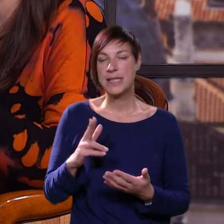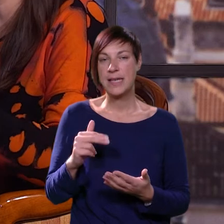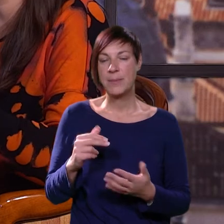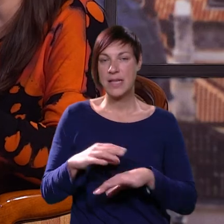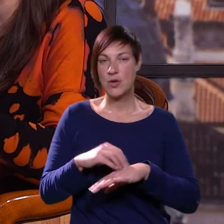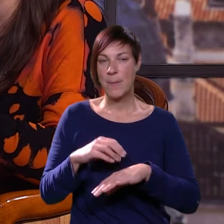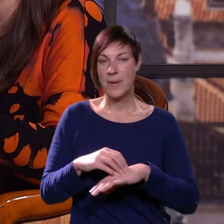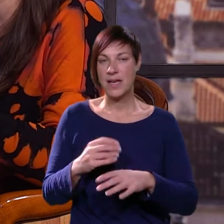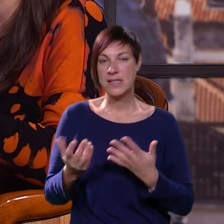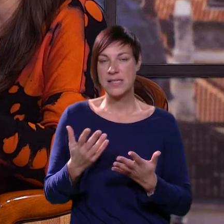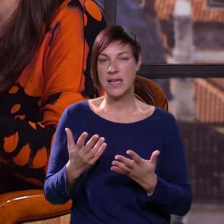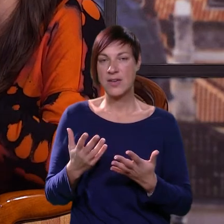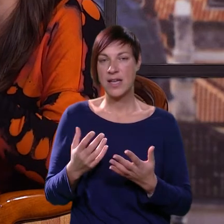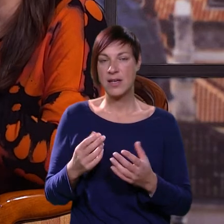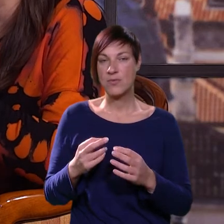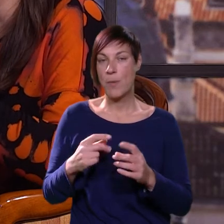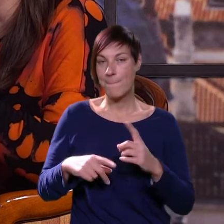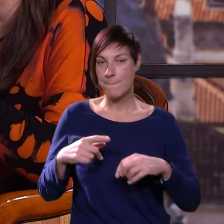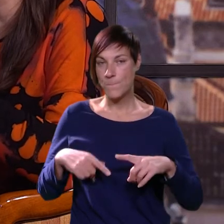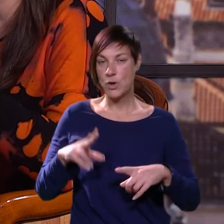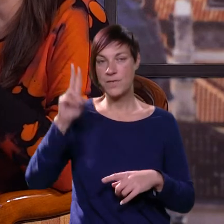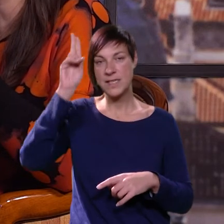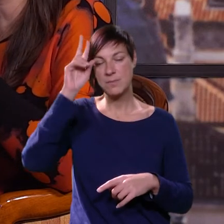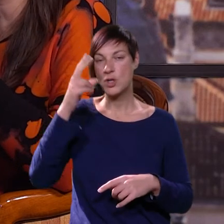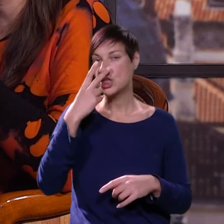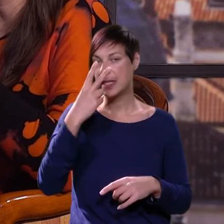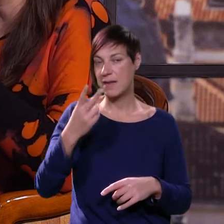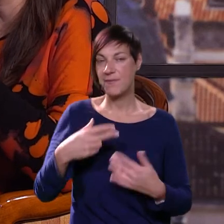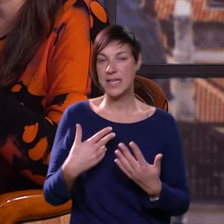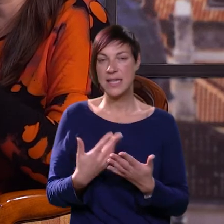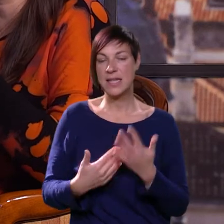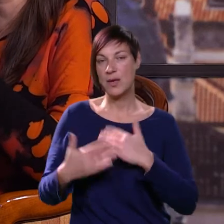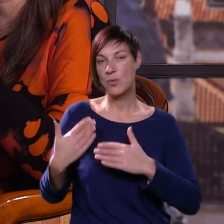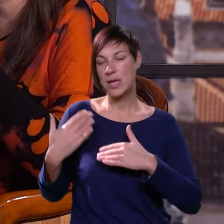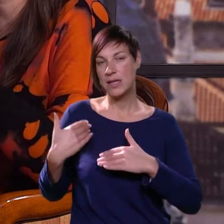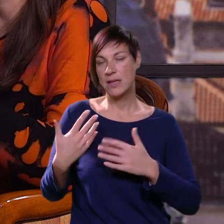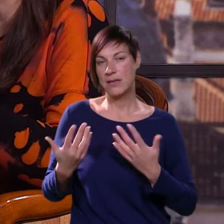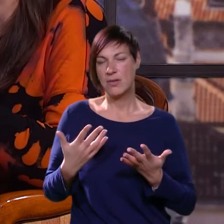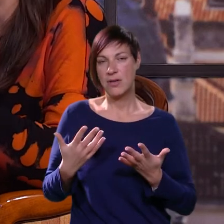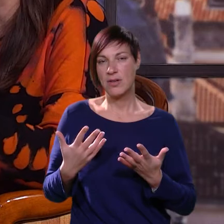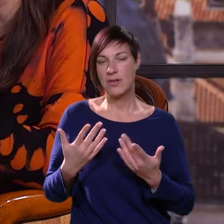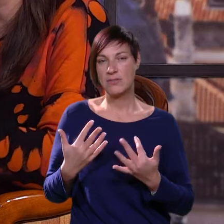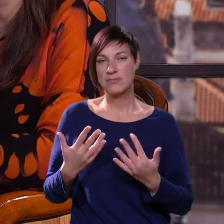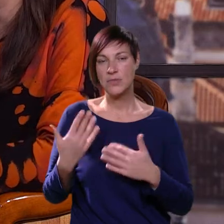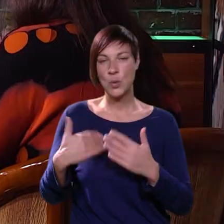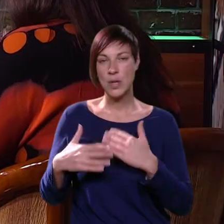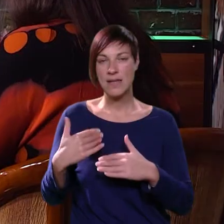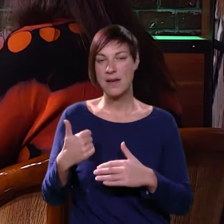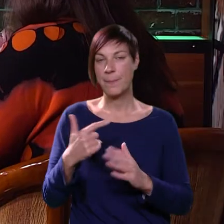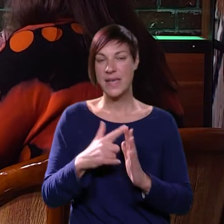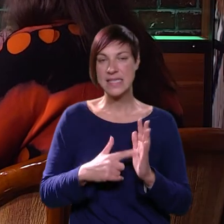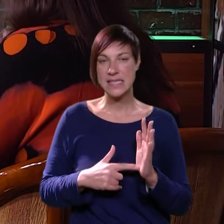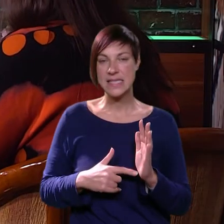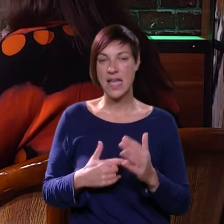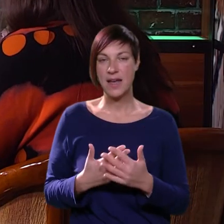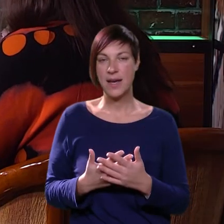imate na toj aplikaciji kao neku vrstu arhive, tako da možete vidjeti i ne znam, unatrag, ne znam sad koliko. može unatrag